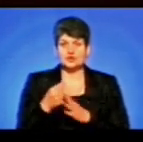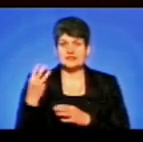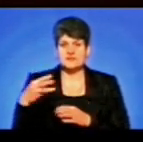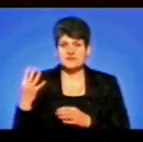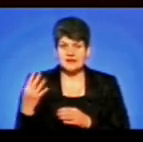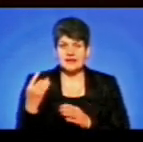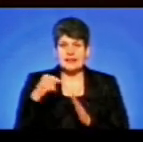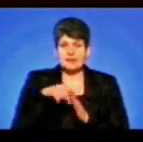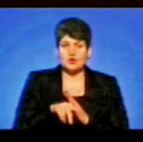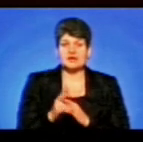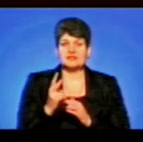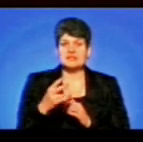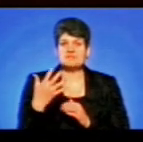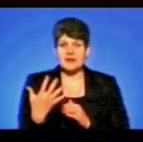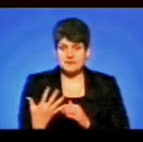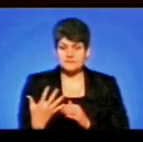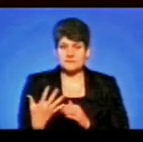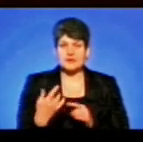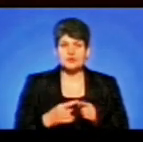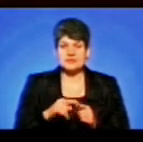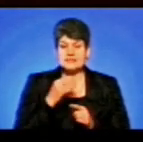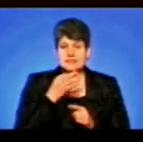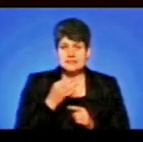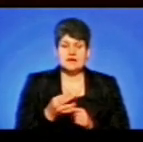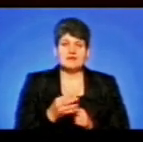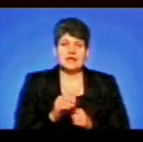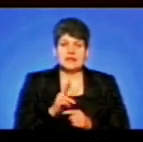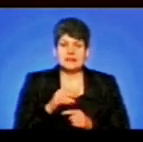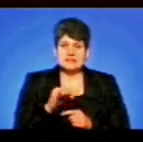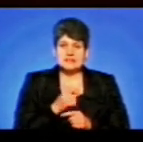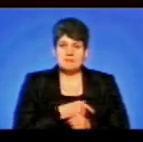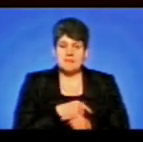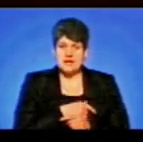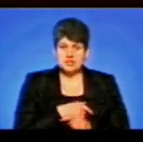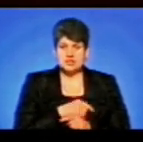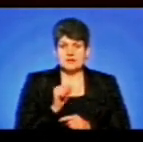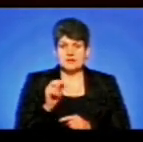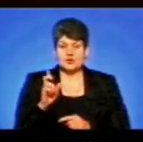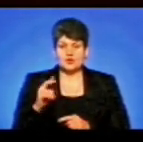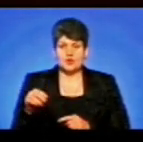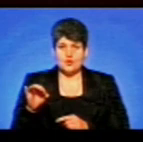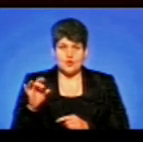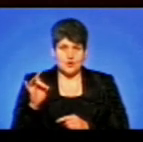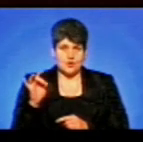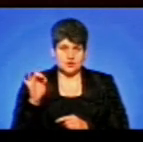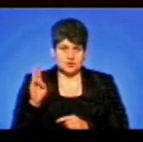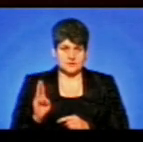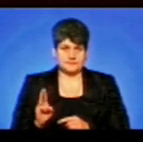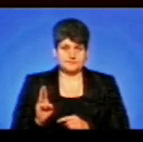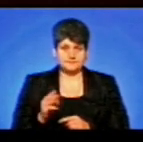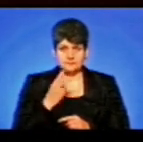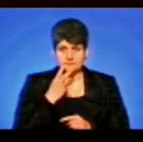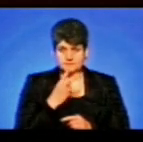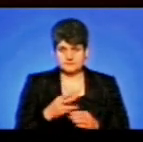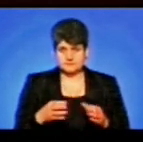Глибока 25. Про це повідомив диспетчер Тернопіль-Водоканалу Андрій Дорош. На місці побувала наша знімальна група,